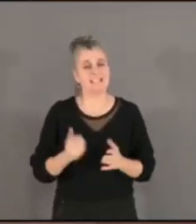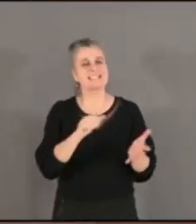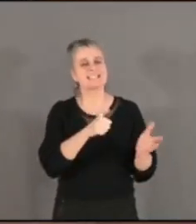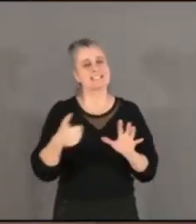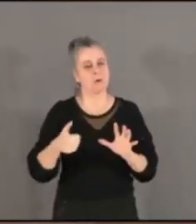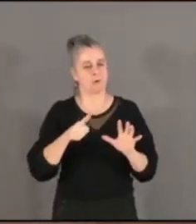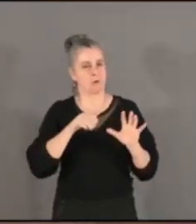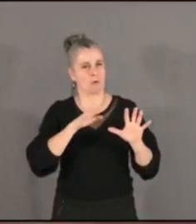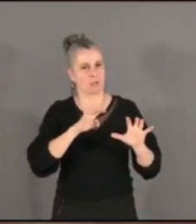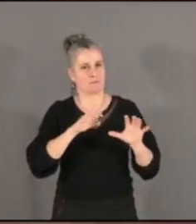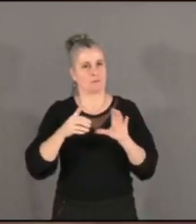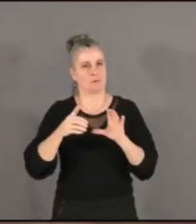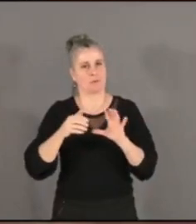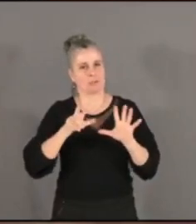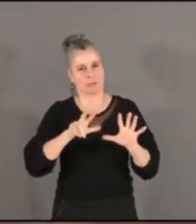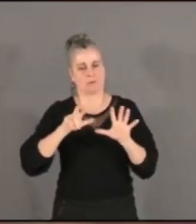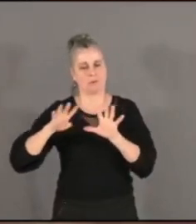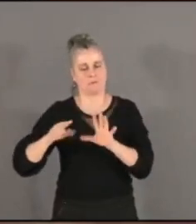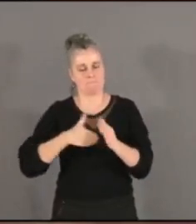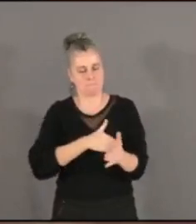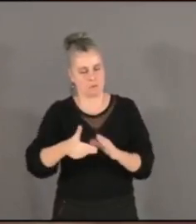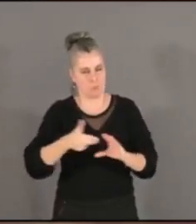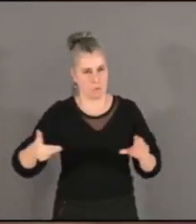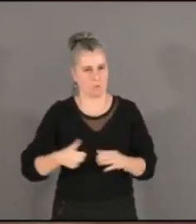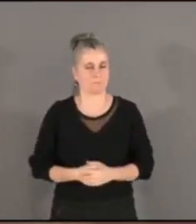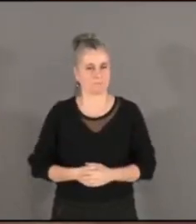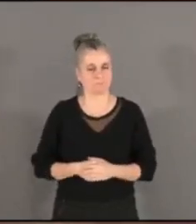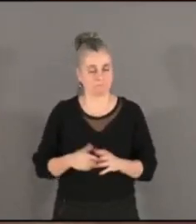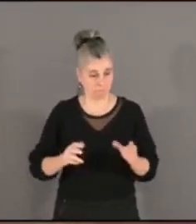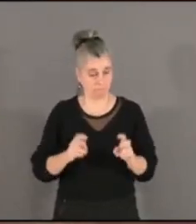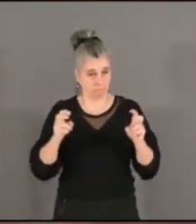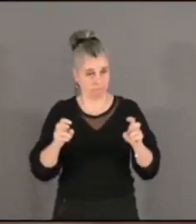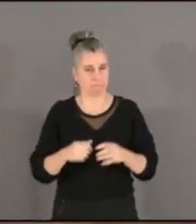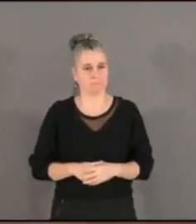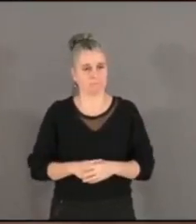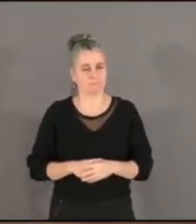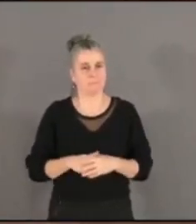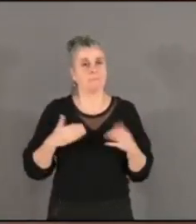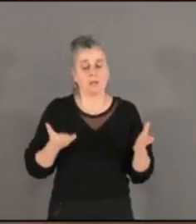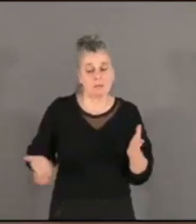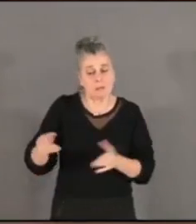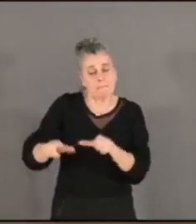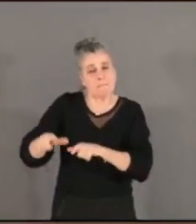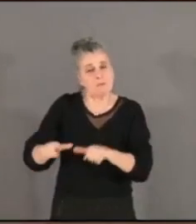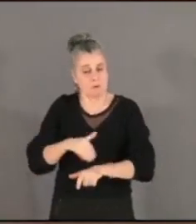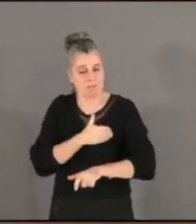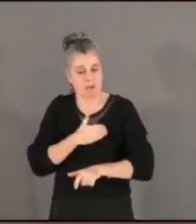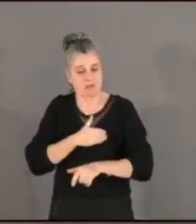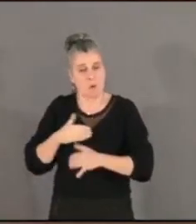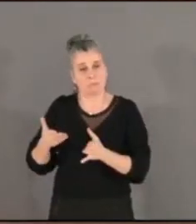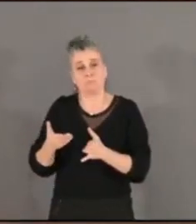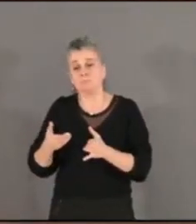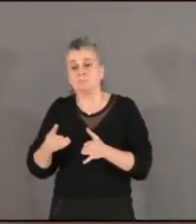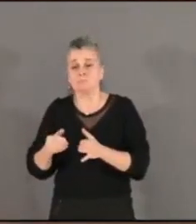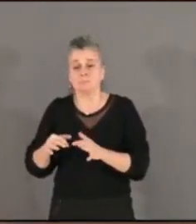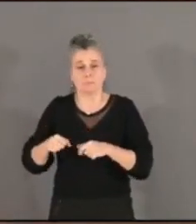de 70% du budget de fonctionnement. Le dégel du point d'indice qui avait été annoncé pour les agents territoriaux décidés par le gouvernement entraîne